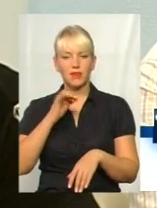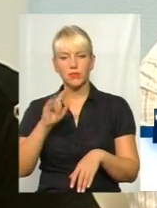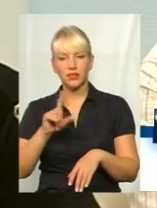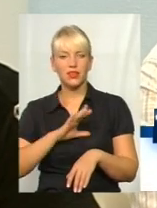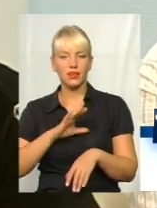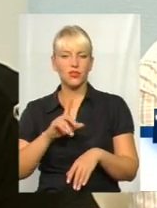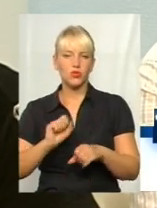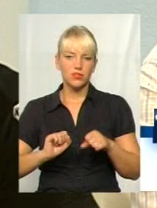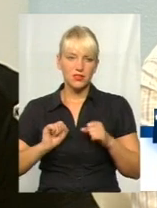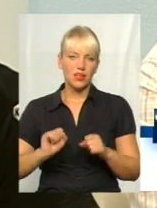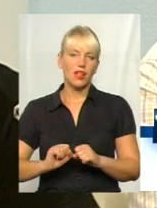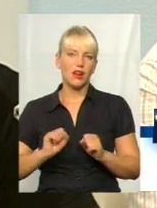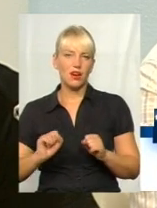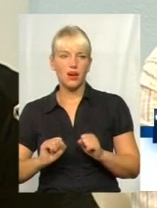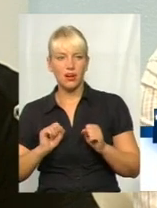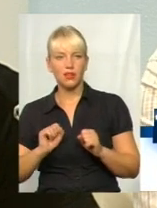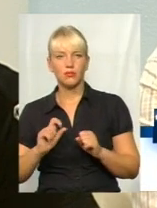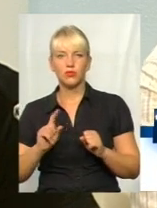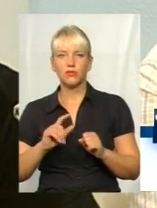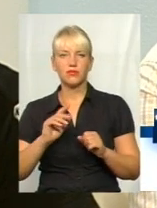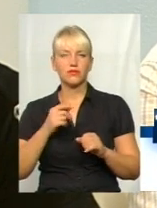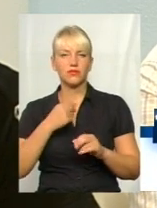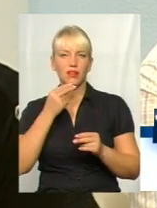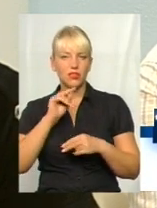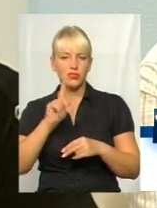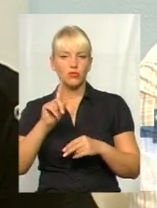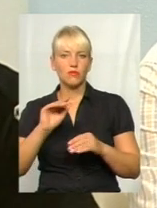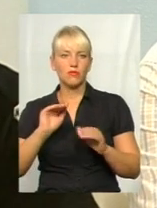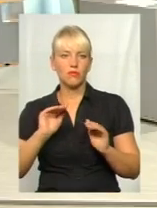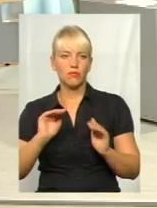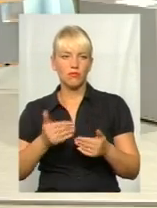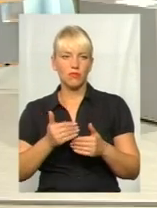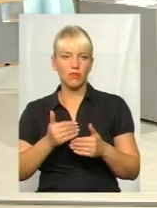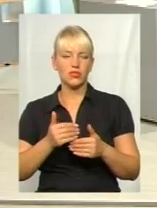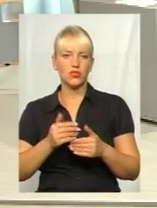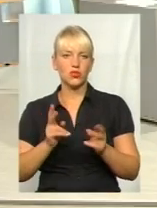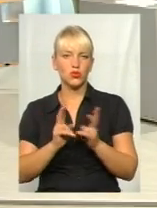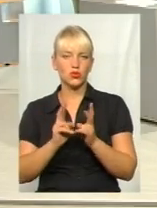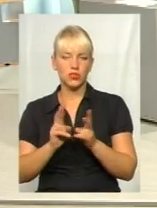б, щоб було воно чаще, щоб ми зустрічалися і робили також рейди.